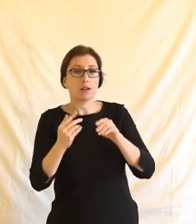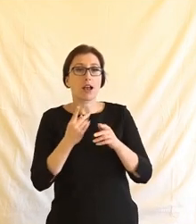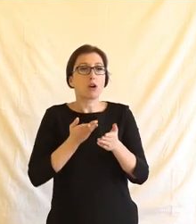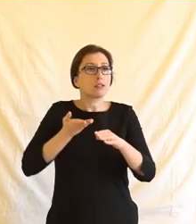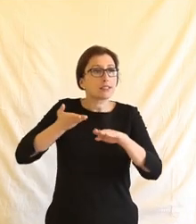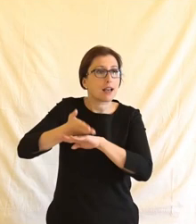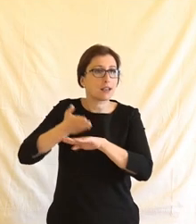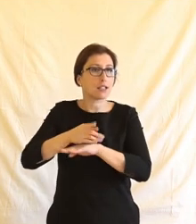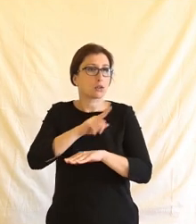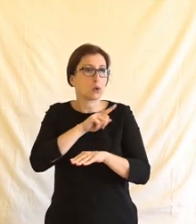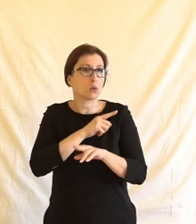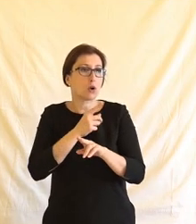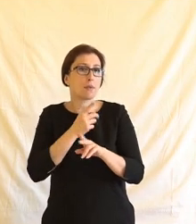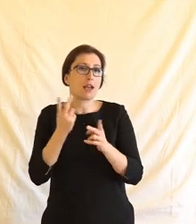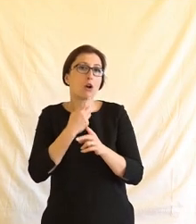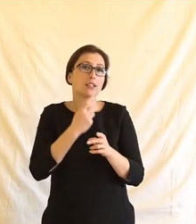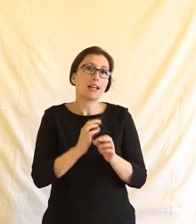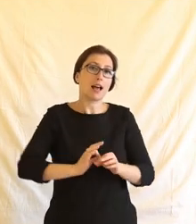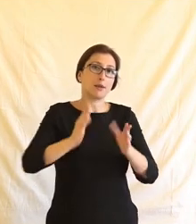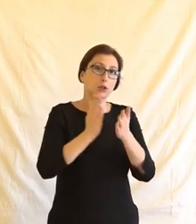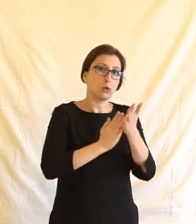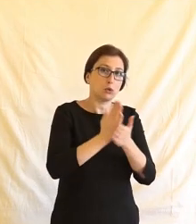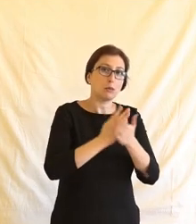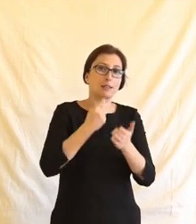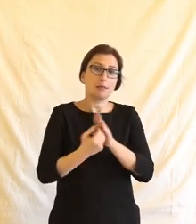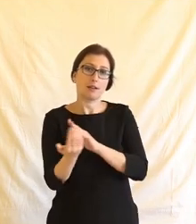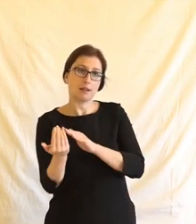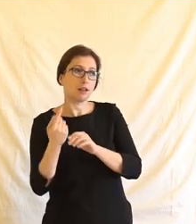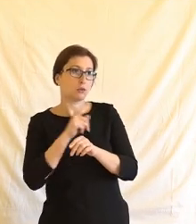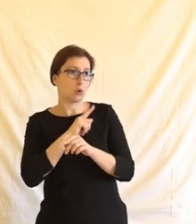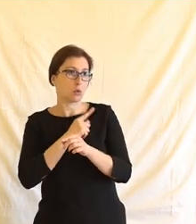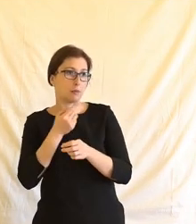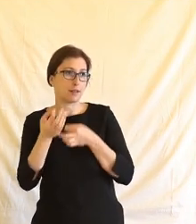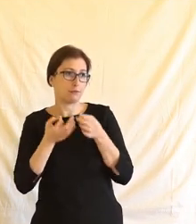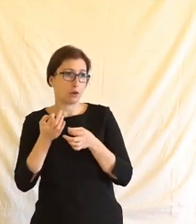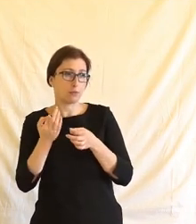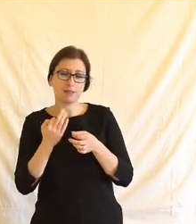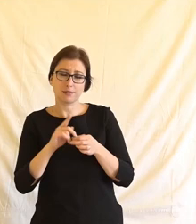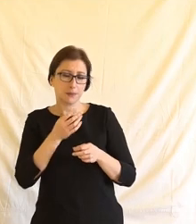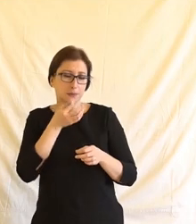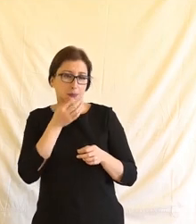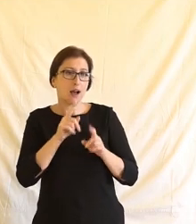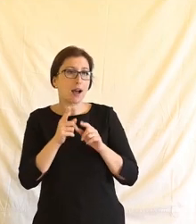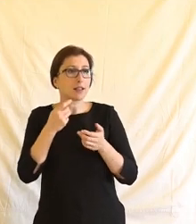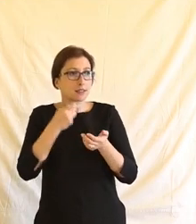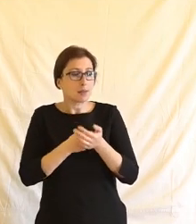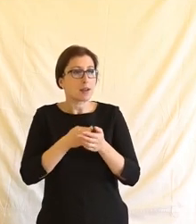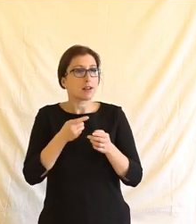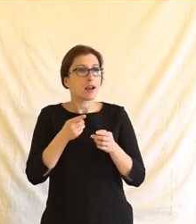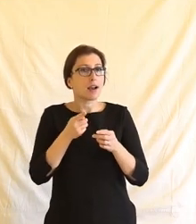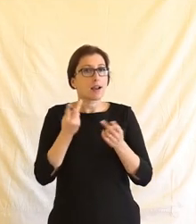zasahovat do vašeho soukromí pod záminku poskytnutí služby, může někde narazit na to, že vlastně vylučuje možnost